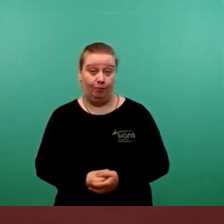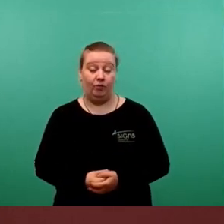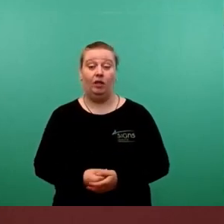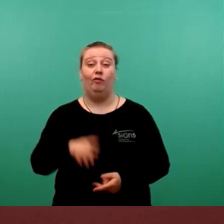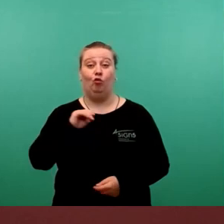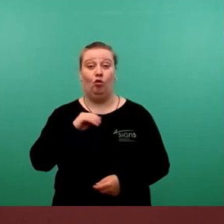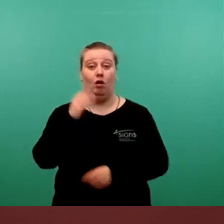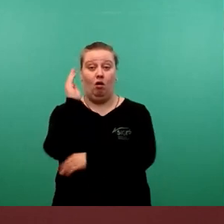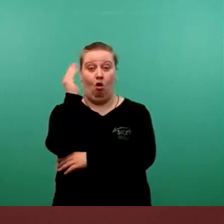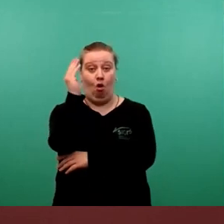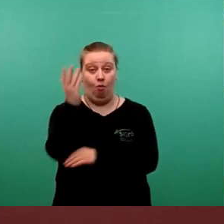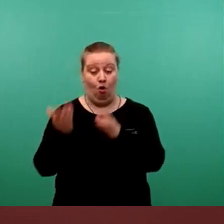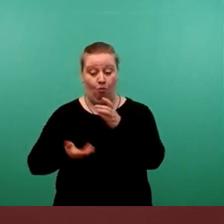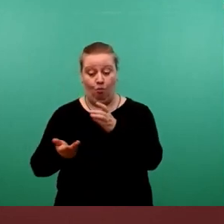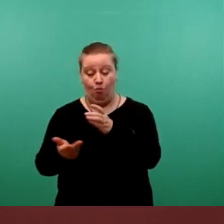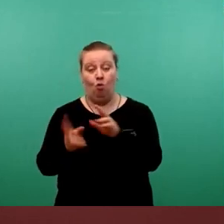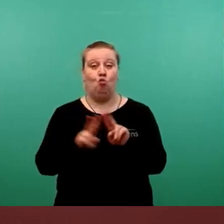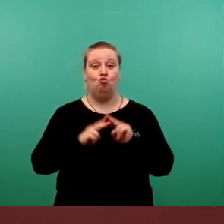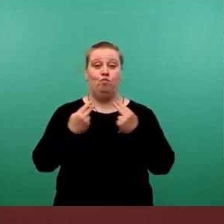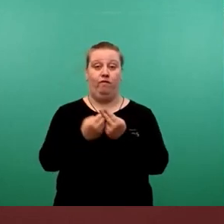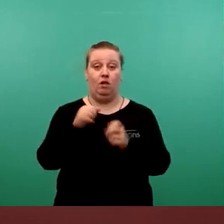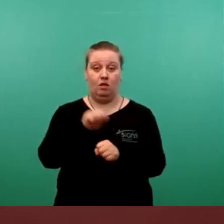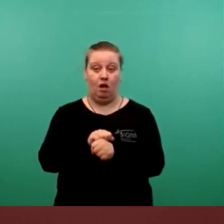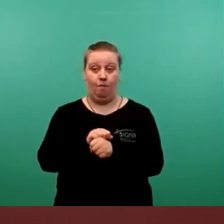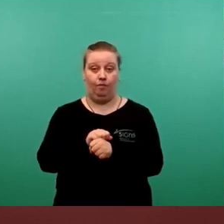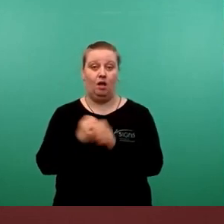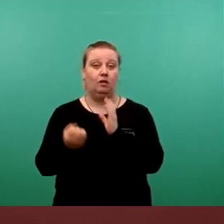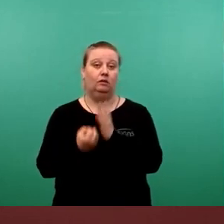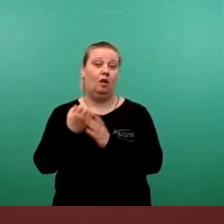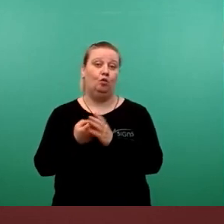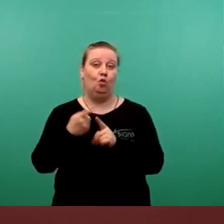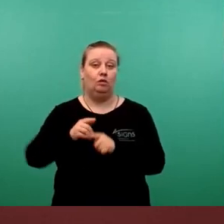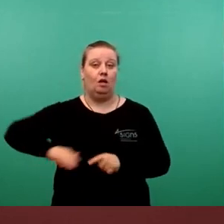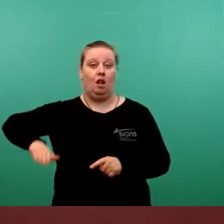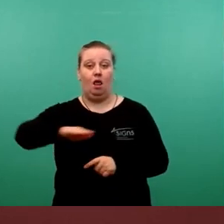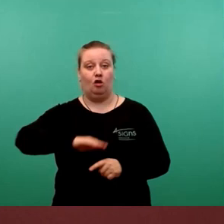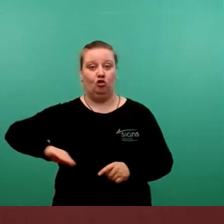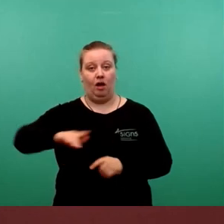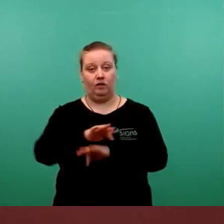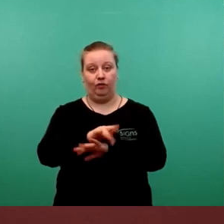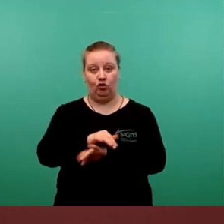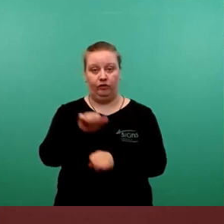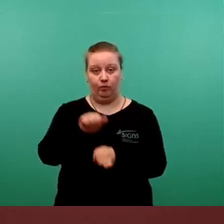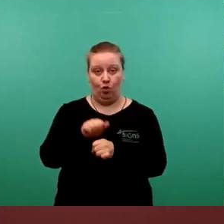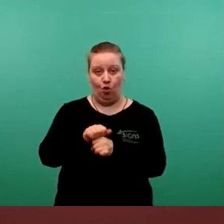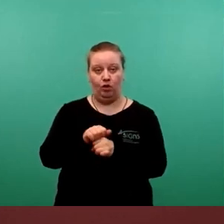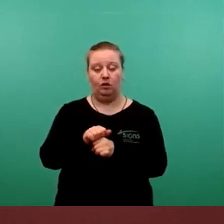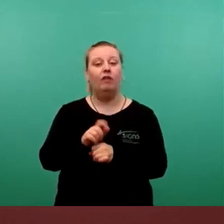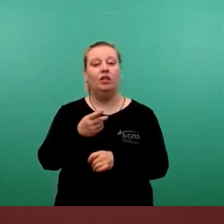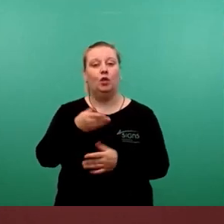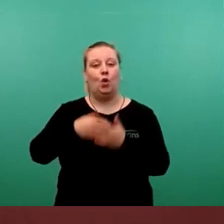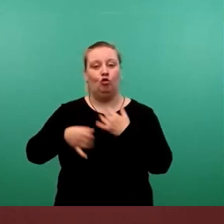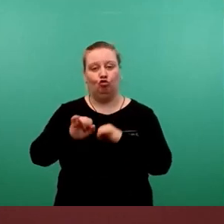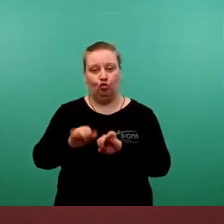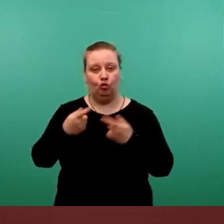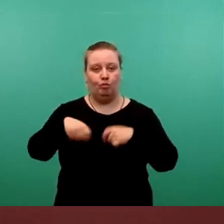Fällung ist das Umweltamt als Natur- und Landwirtschaftsbehörde, Sachgebiet Gehölzschutz und Bauordnung